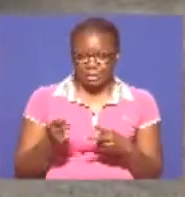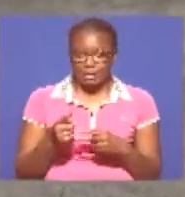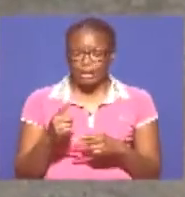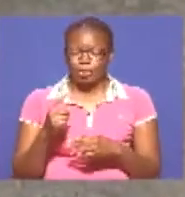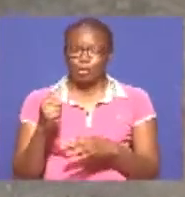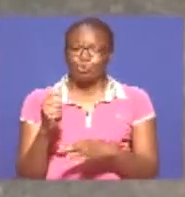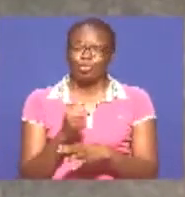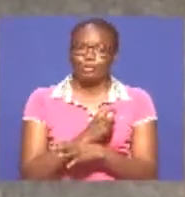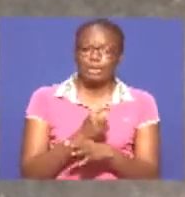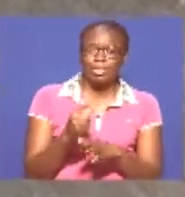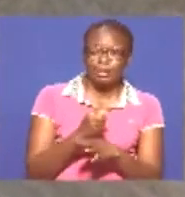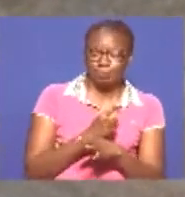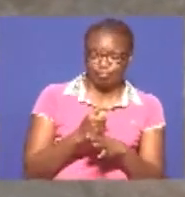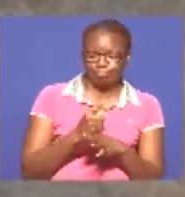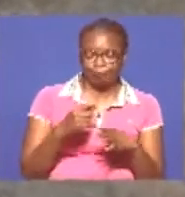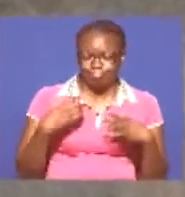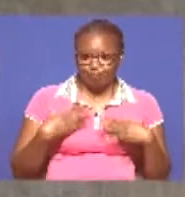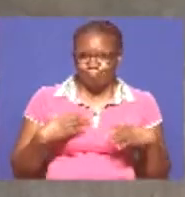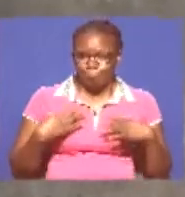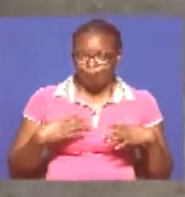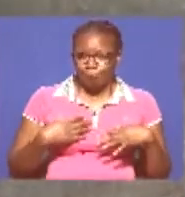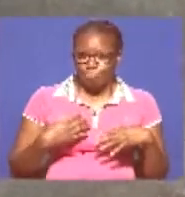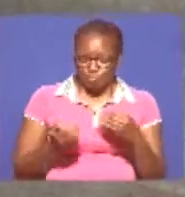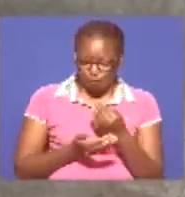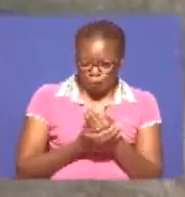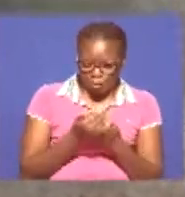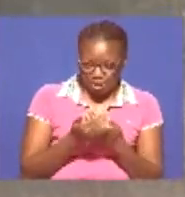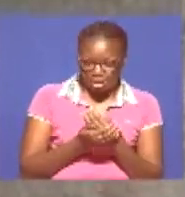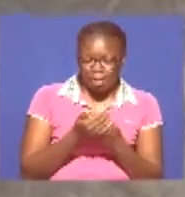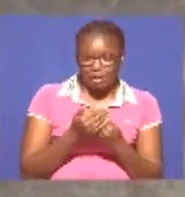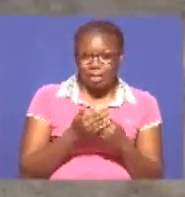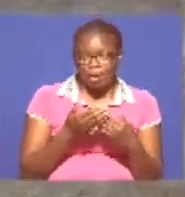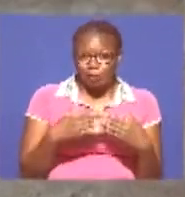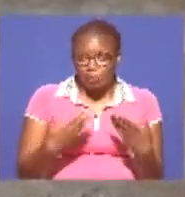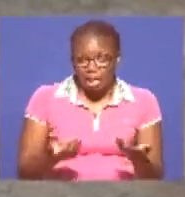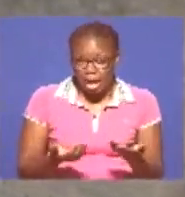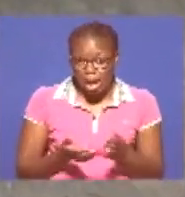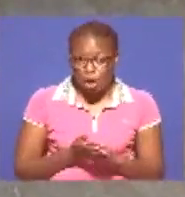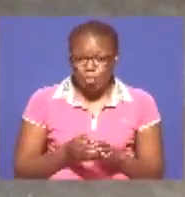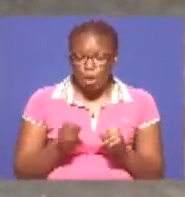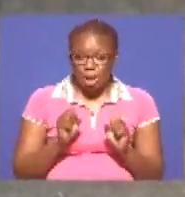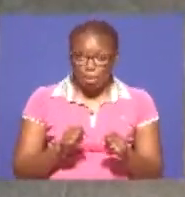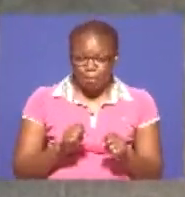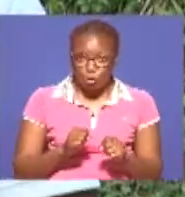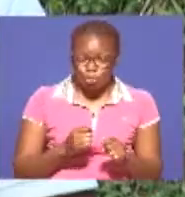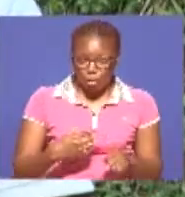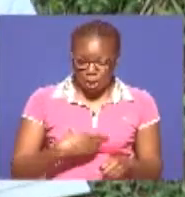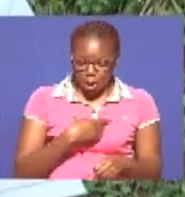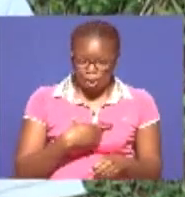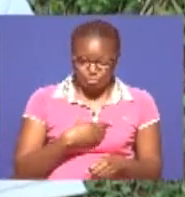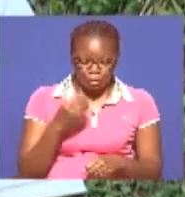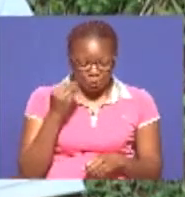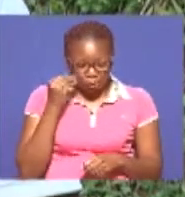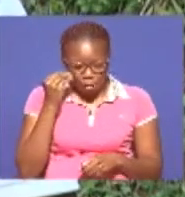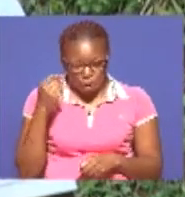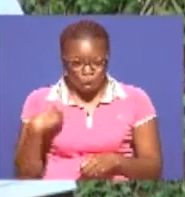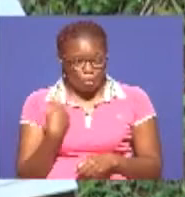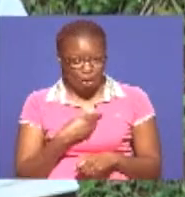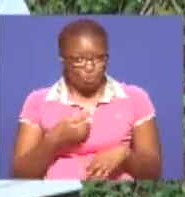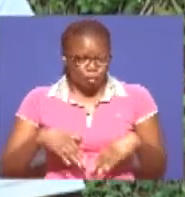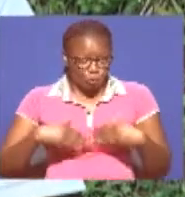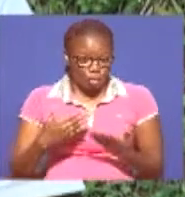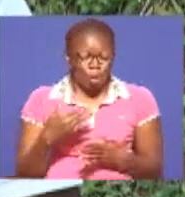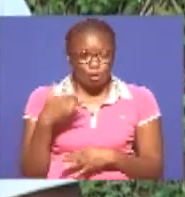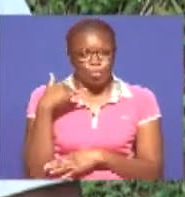tunawafunza Kuna wale wanaweza kuongea nasisi kutumia mitandao Ama hata simu, tunawatrain kwa simu